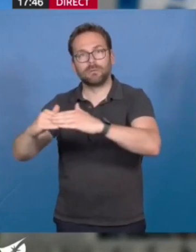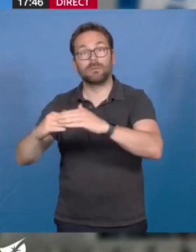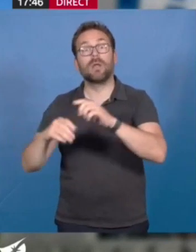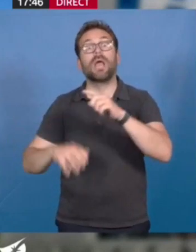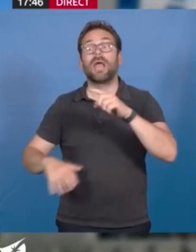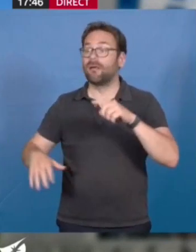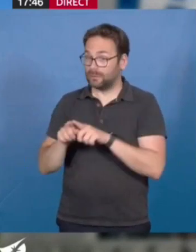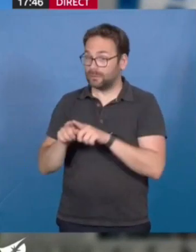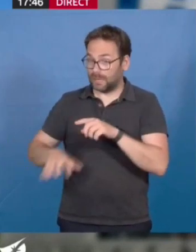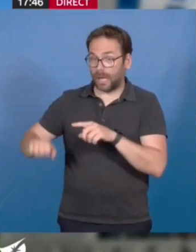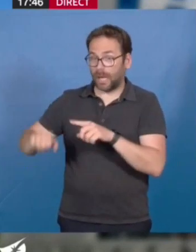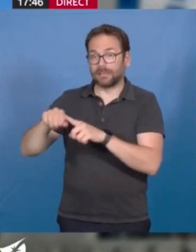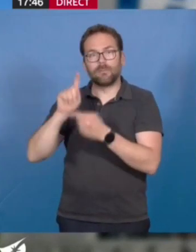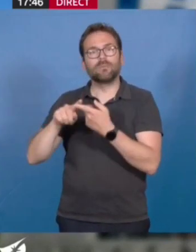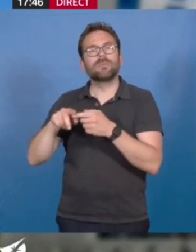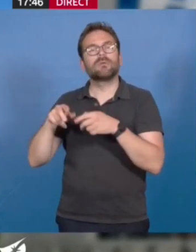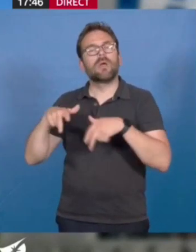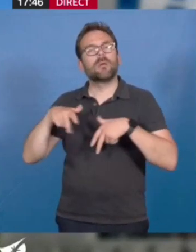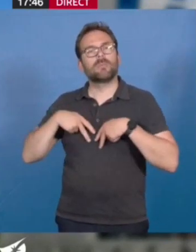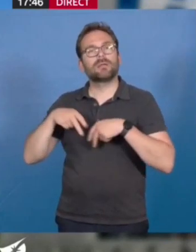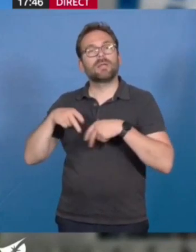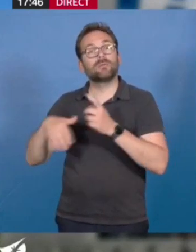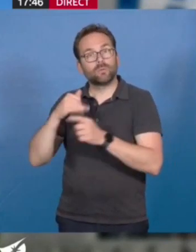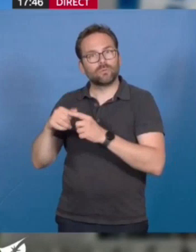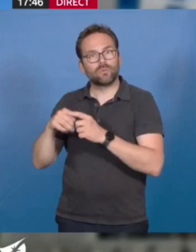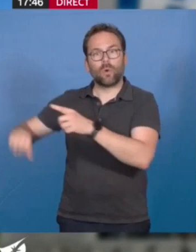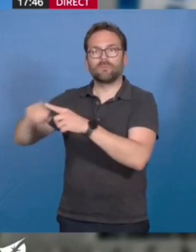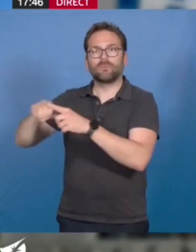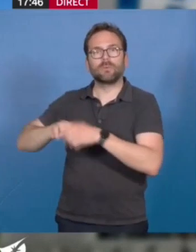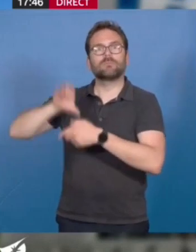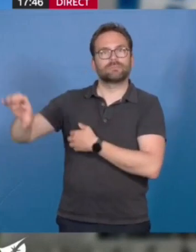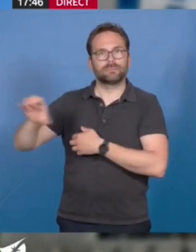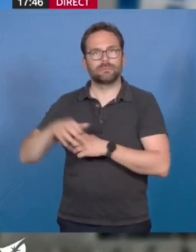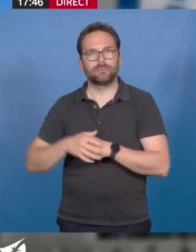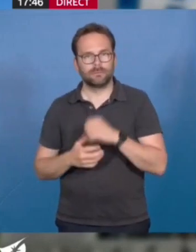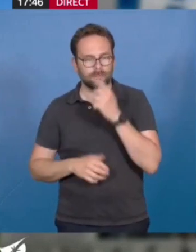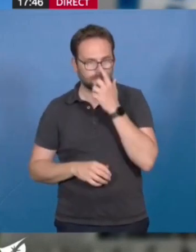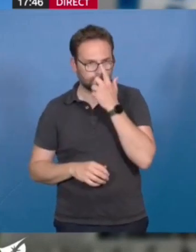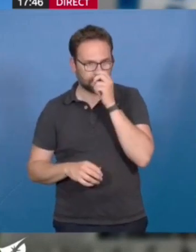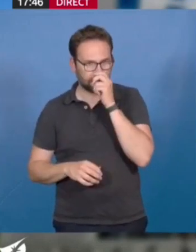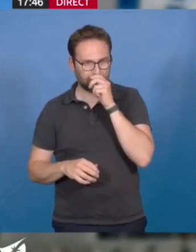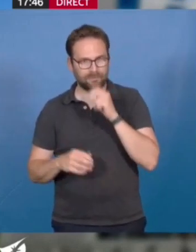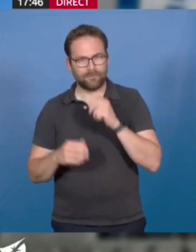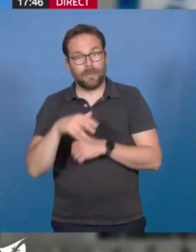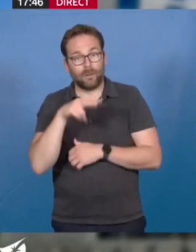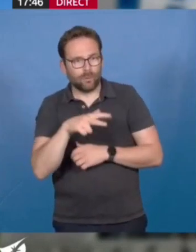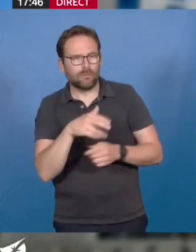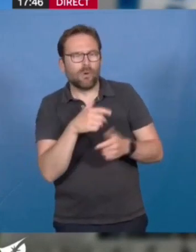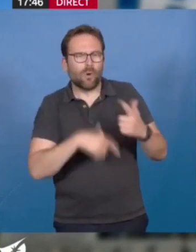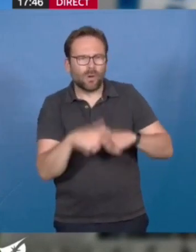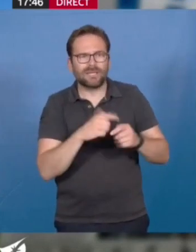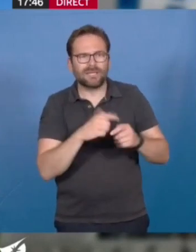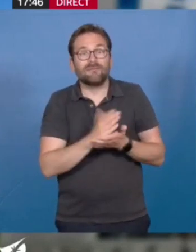significative pour les bailleurs sociaux. L'encouragement du gouvernement de développer du logement locatif